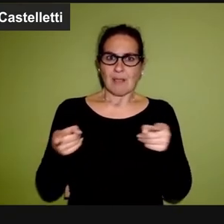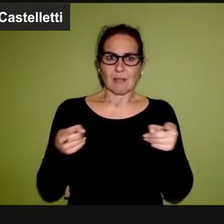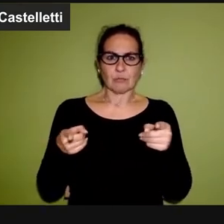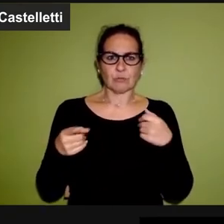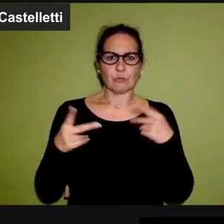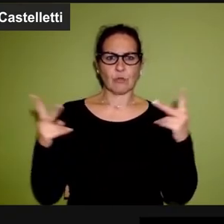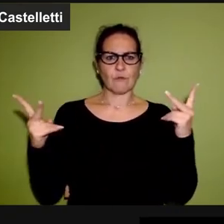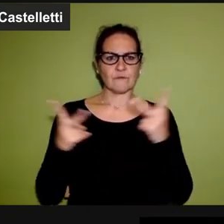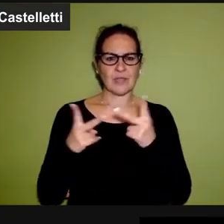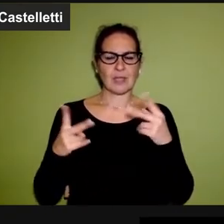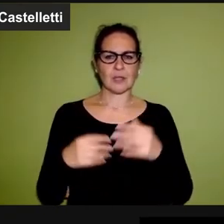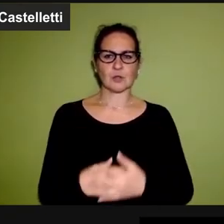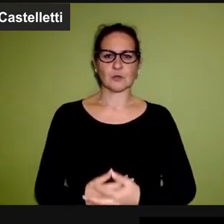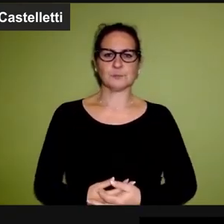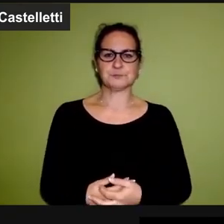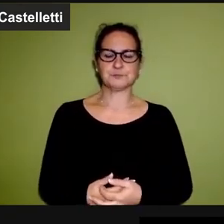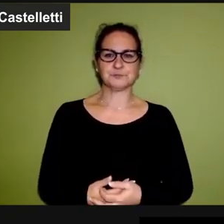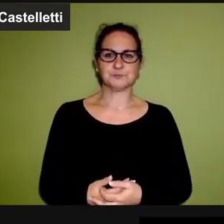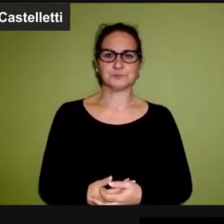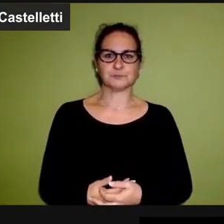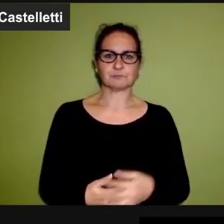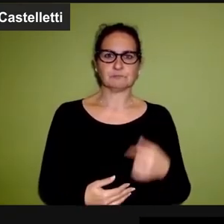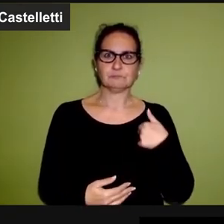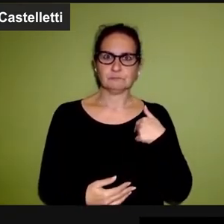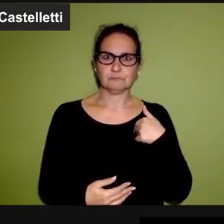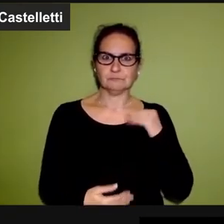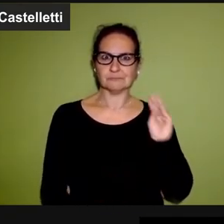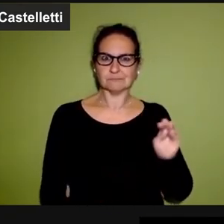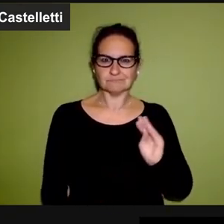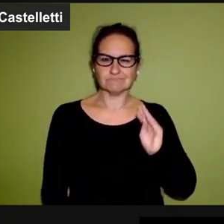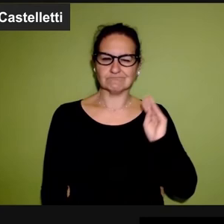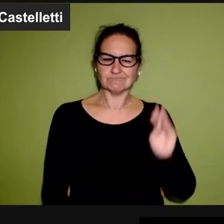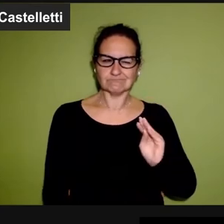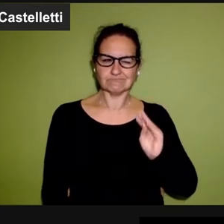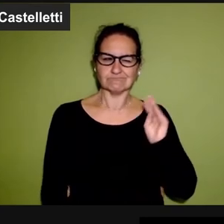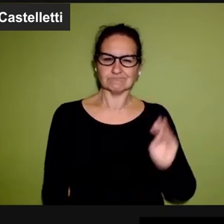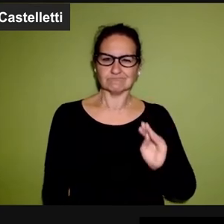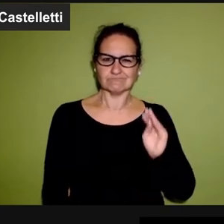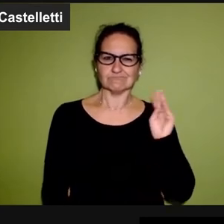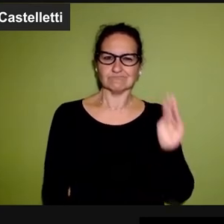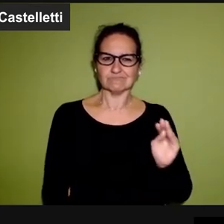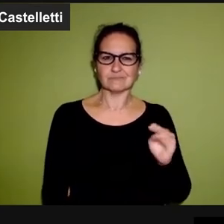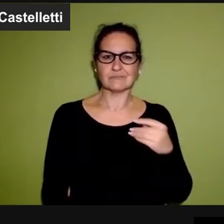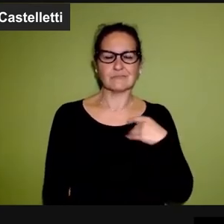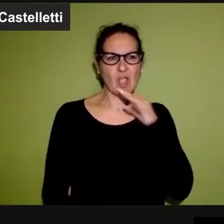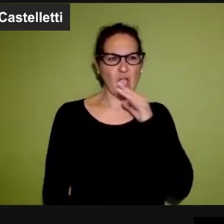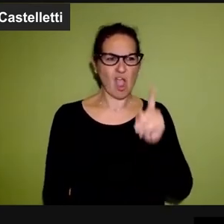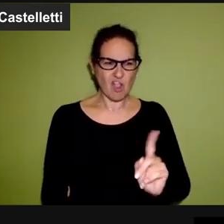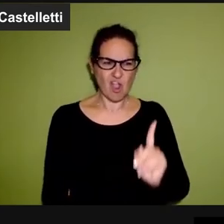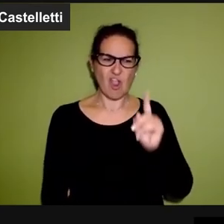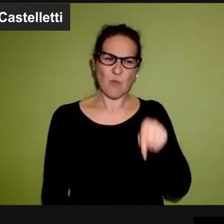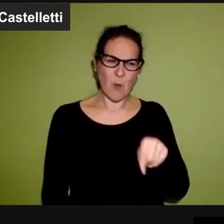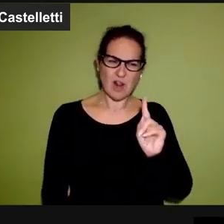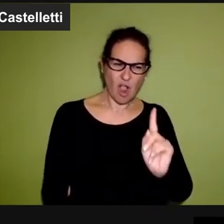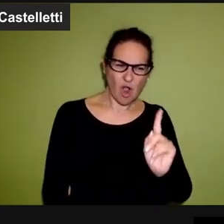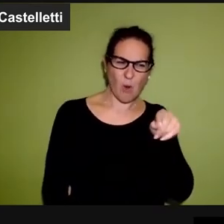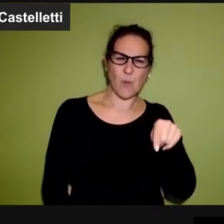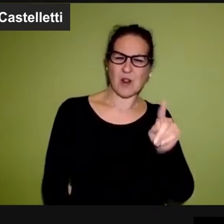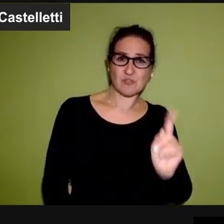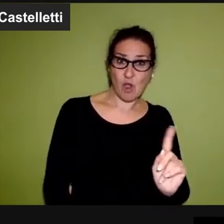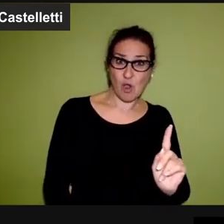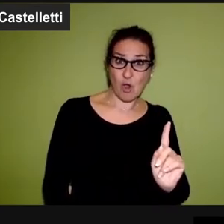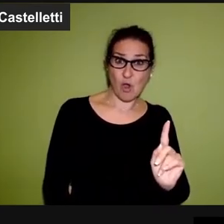di fronte all'incalzare di mie domande e contestazioni sul fatto